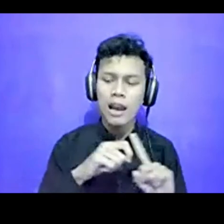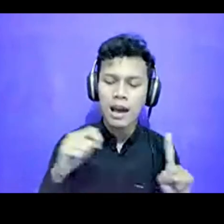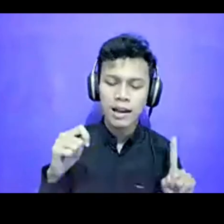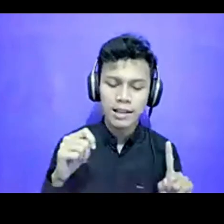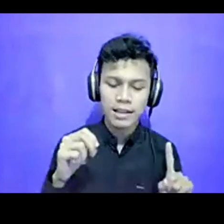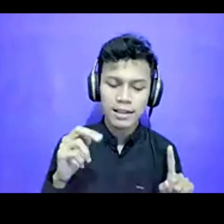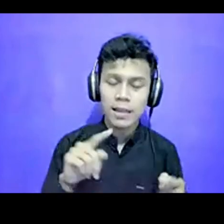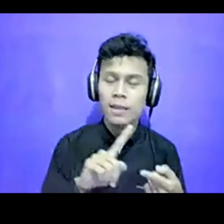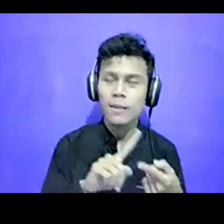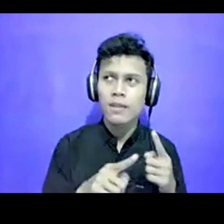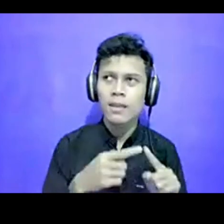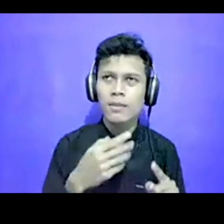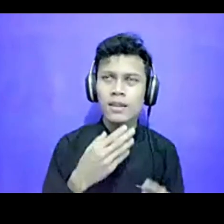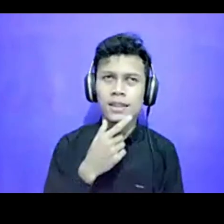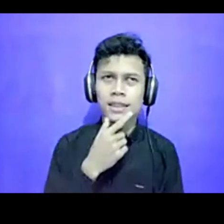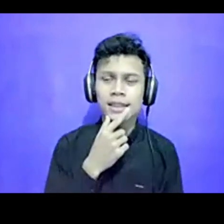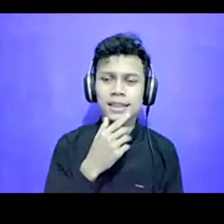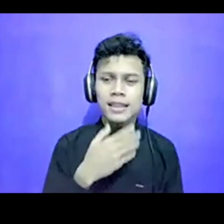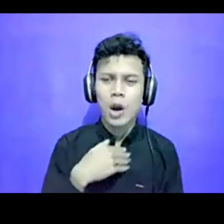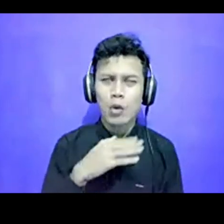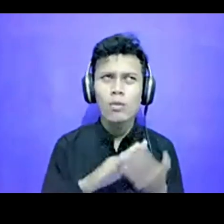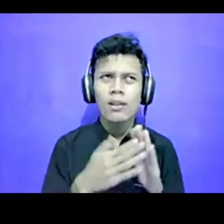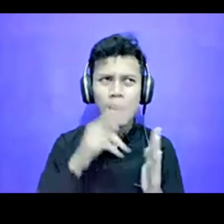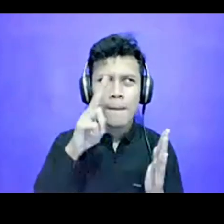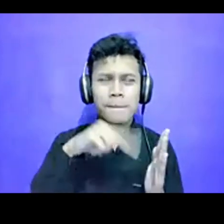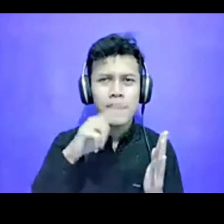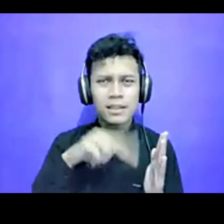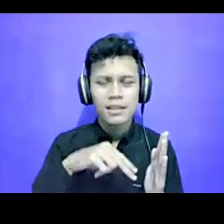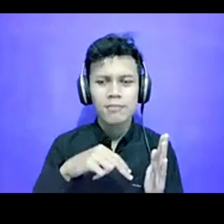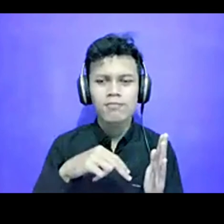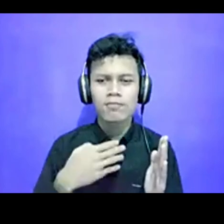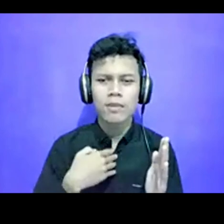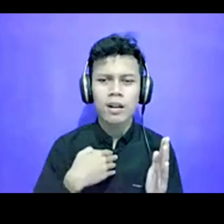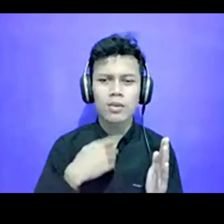teman-teman. Aku, kayaknya sudah pernah sempat, aduh,